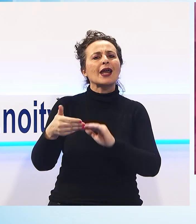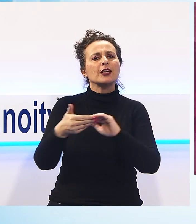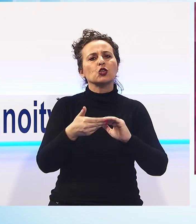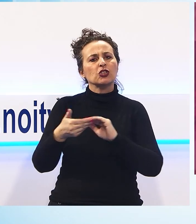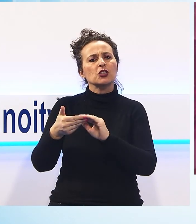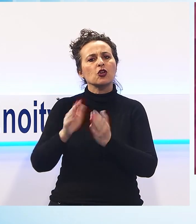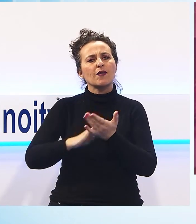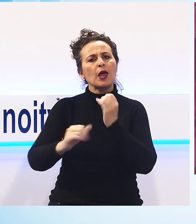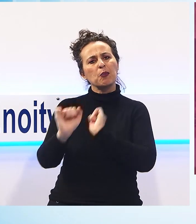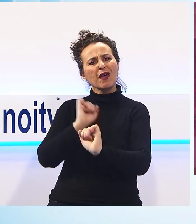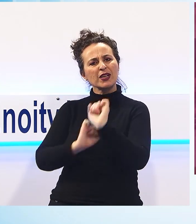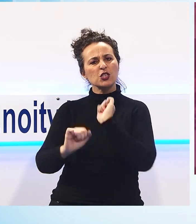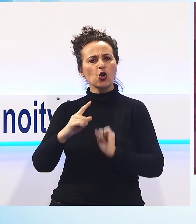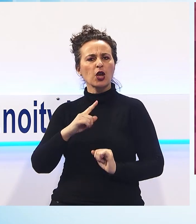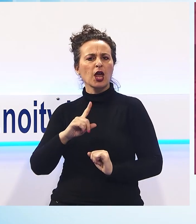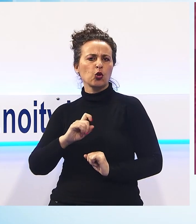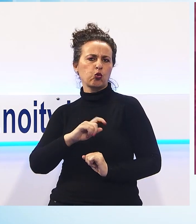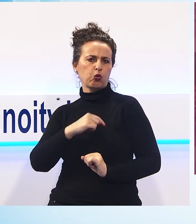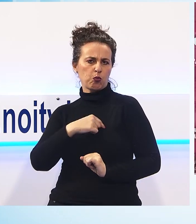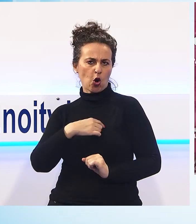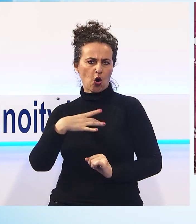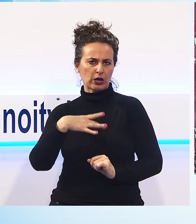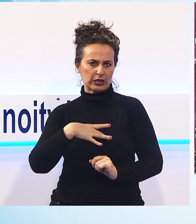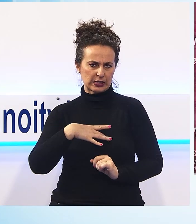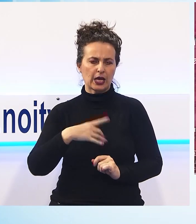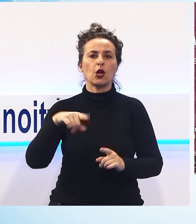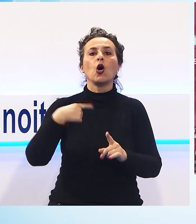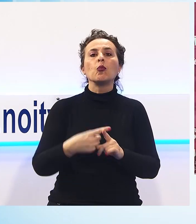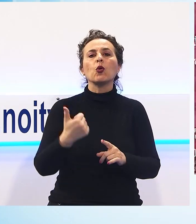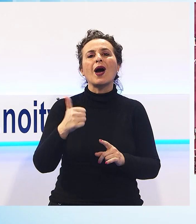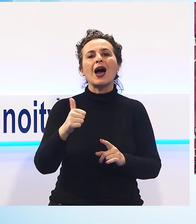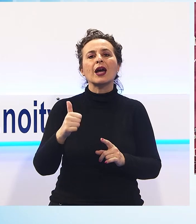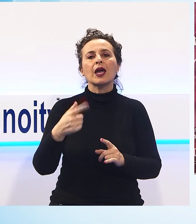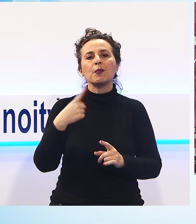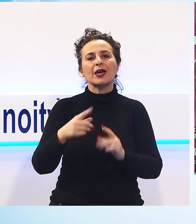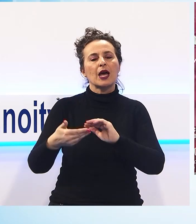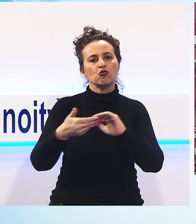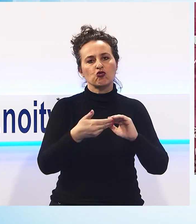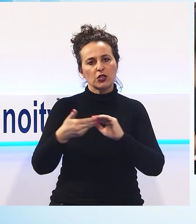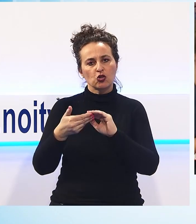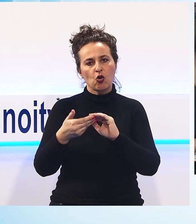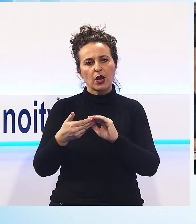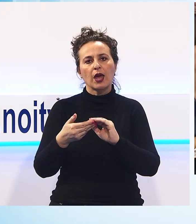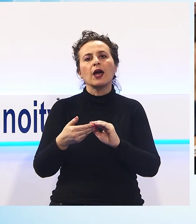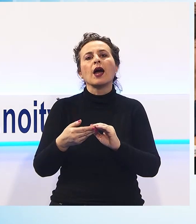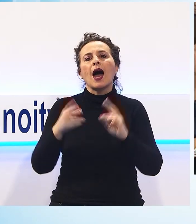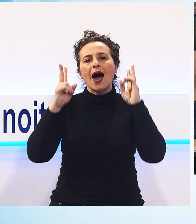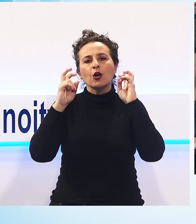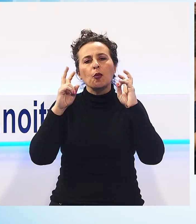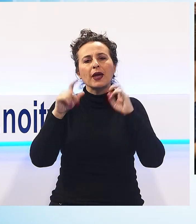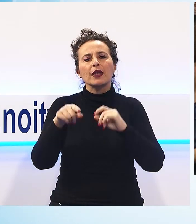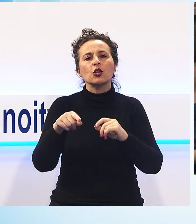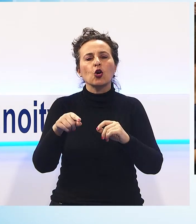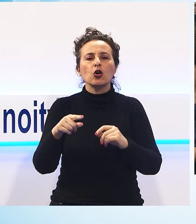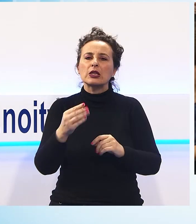'associazione H. Luca Onlus la cui attenzione è rivolta a tutti i disturbi alimentari e alle relative, talvolta anche gravi patologie. Ai nostri